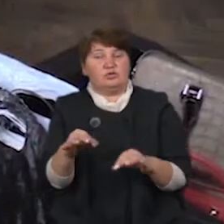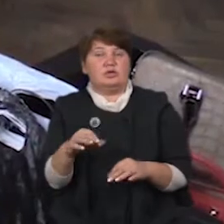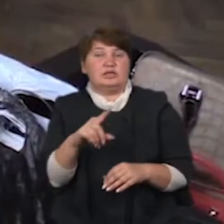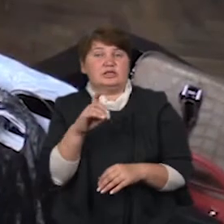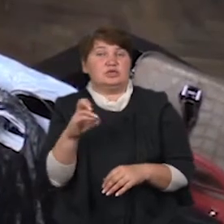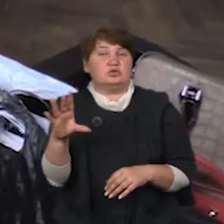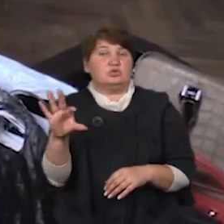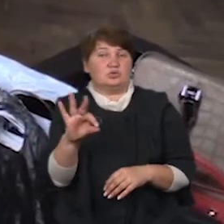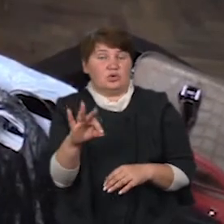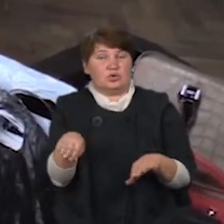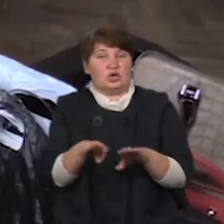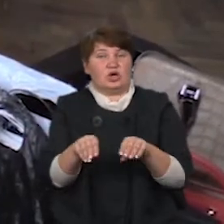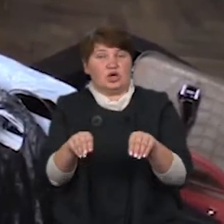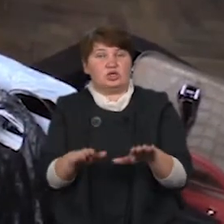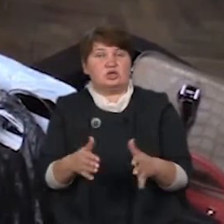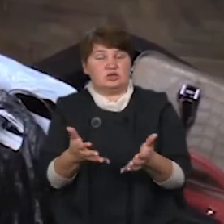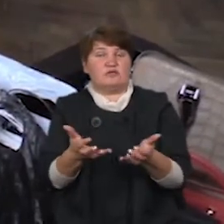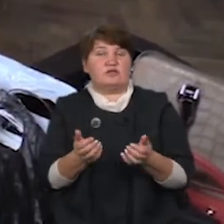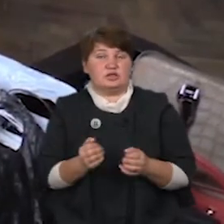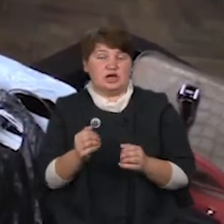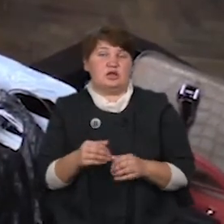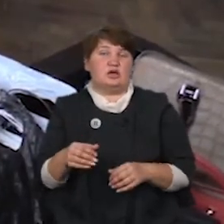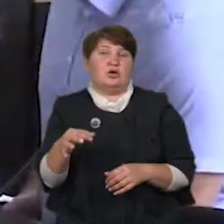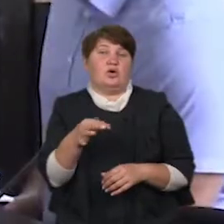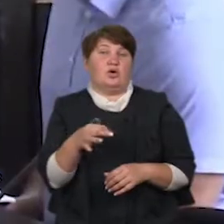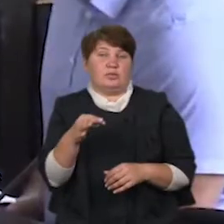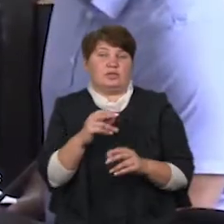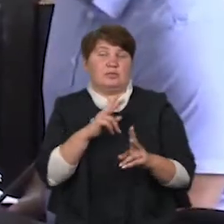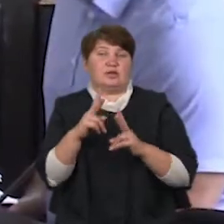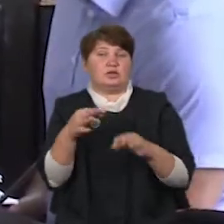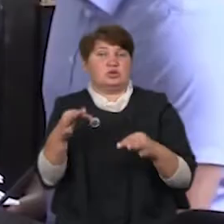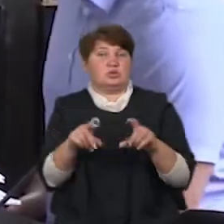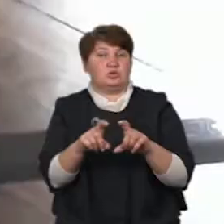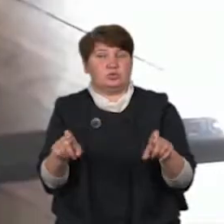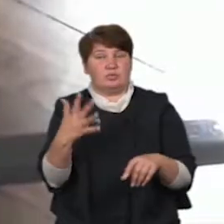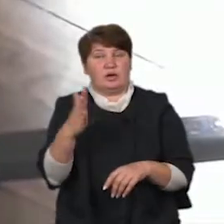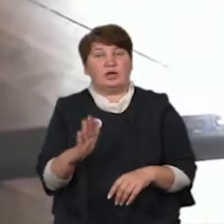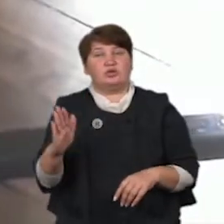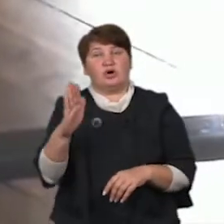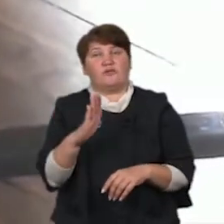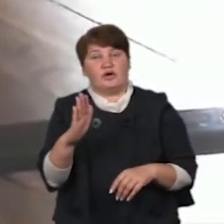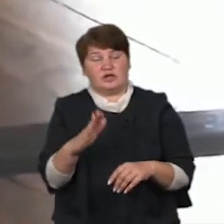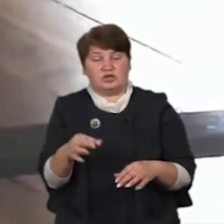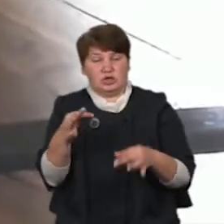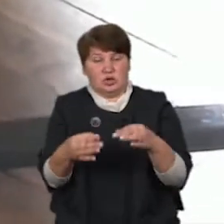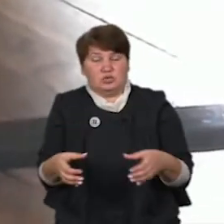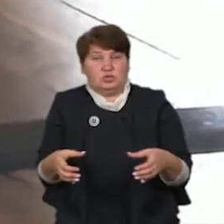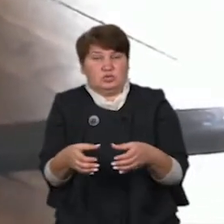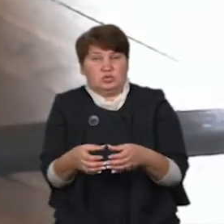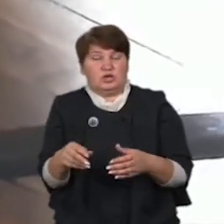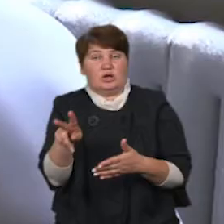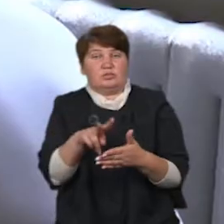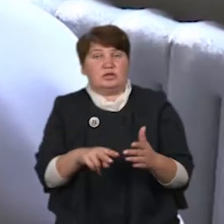ухвалив обласний апеляційний суд 24 липня. 5 вересня колегія суддів, яка розглядала справу в Івано